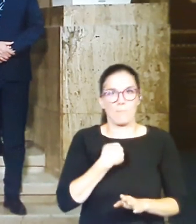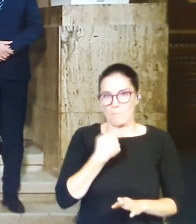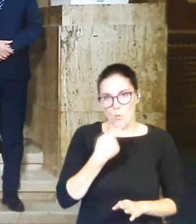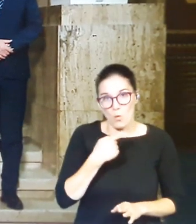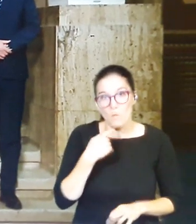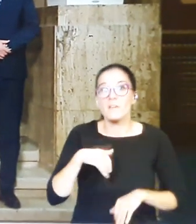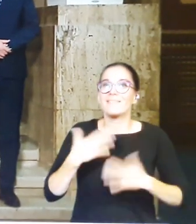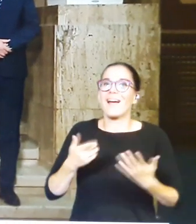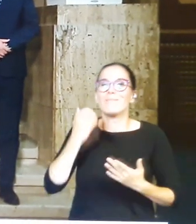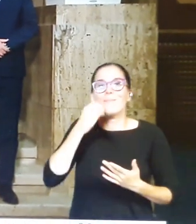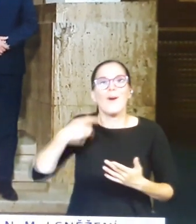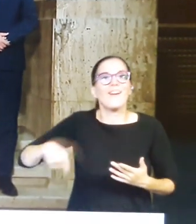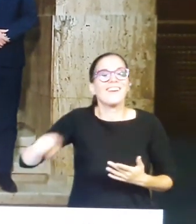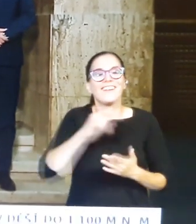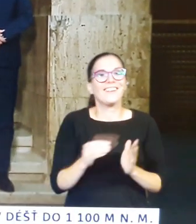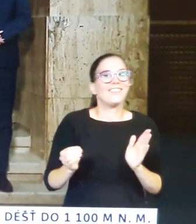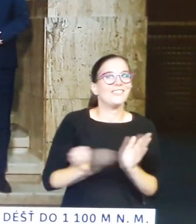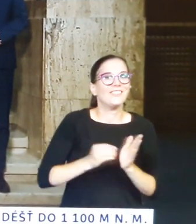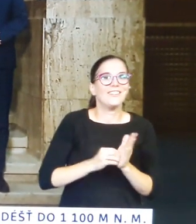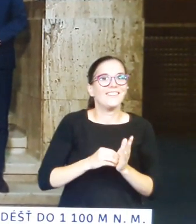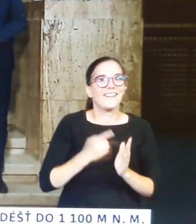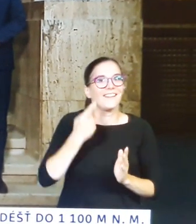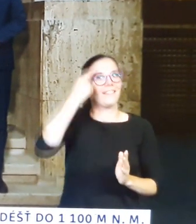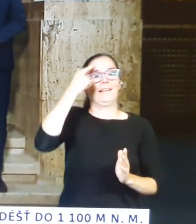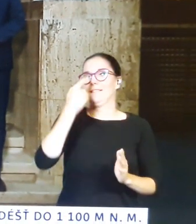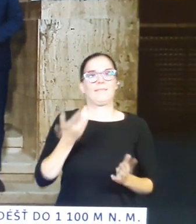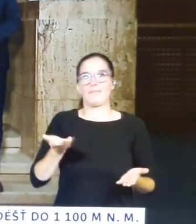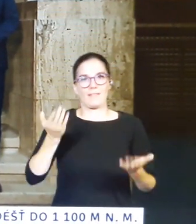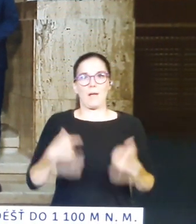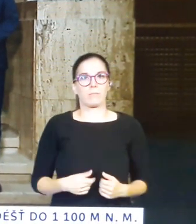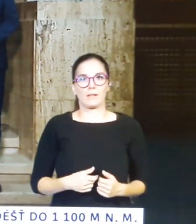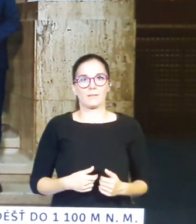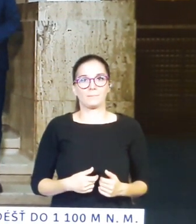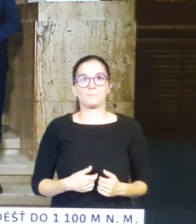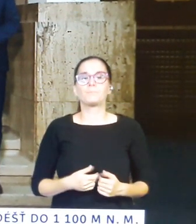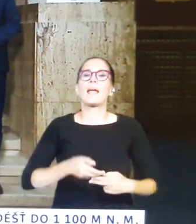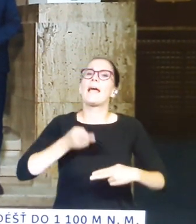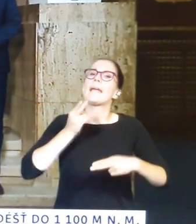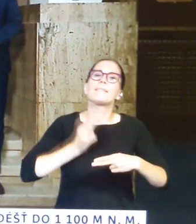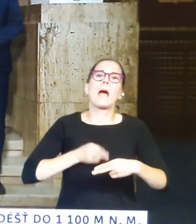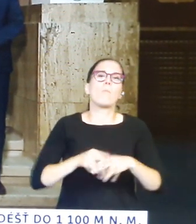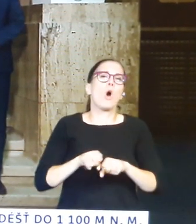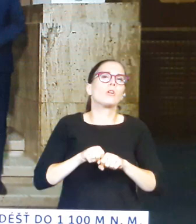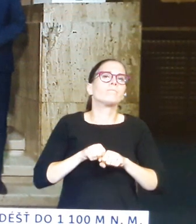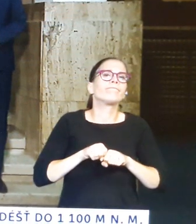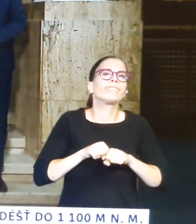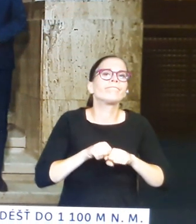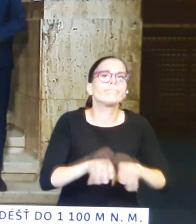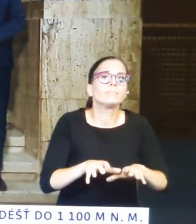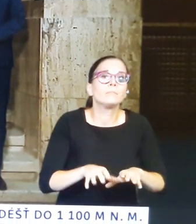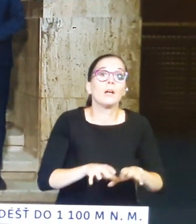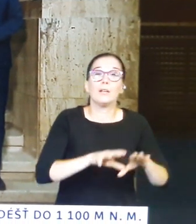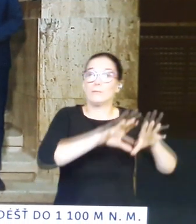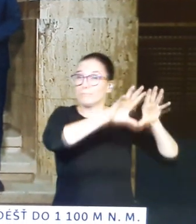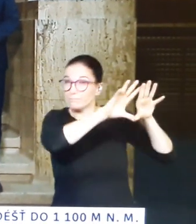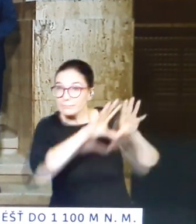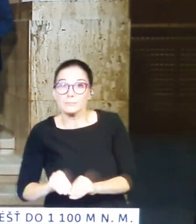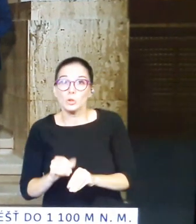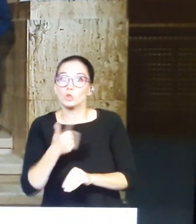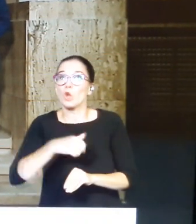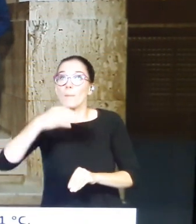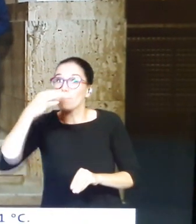jí množstvího vyrům. Skrutit v jakoukoliv epidemii, nelze nikdy a nikde nesvět.